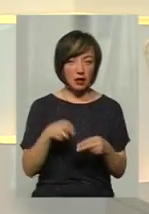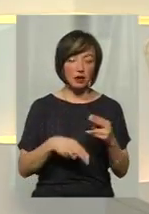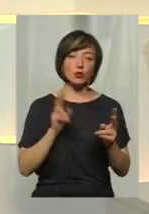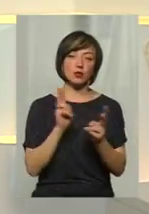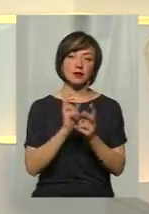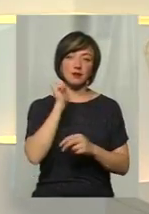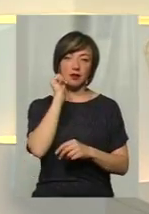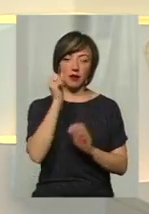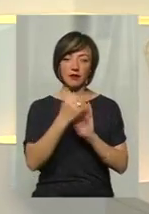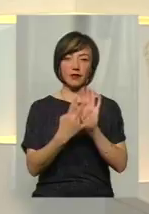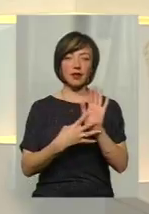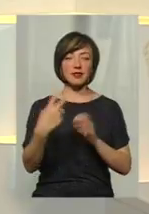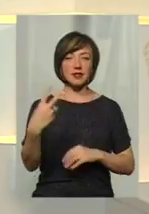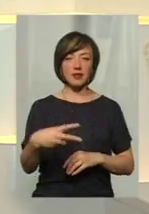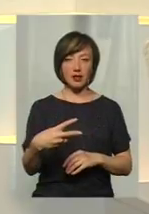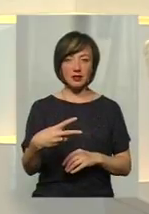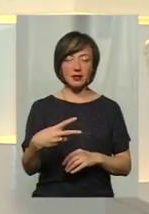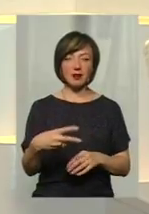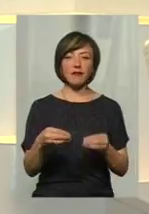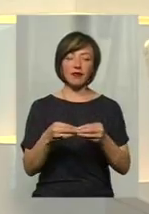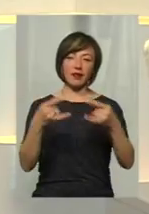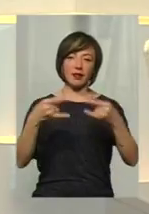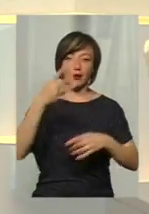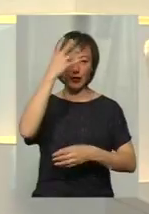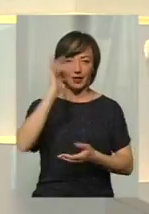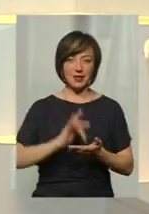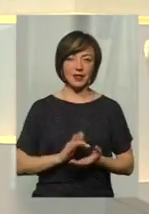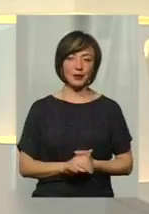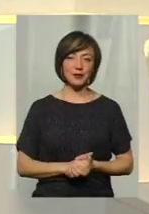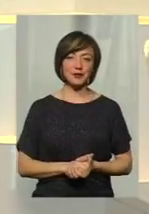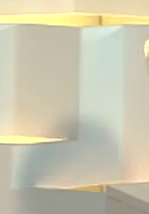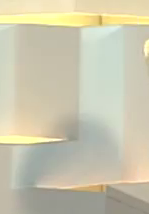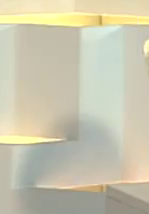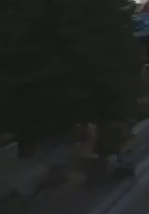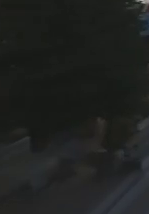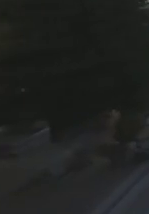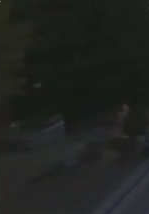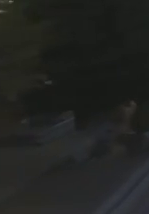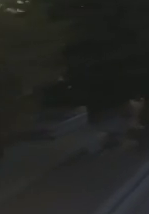Зустрінемося завтра о 19.20 на каналі Поділля Центр. До побачення.